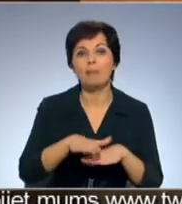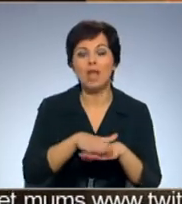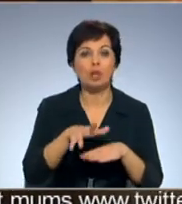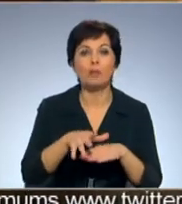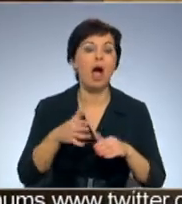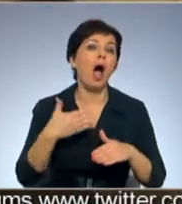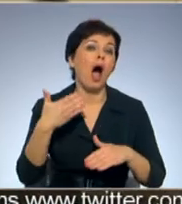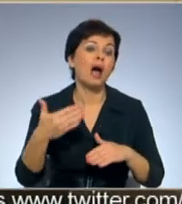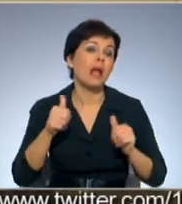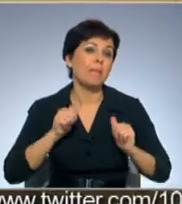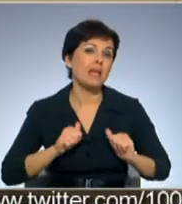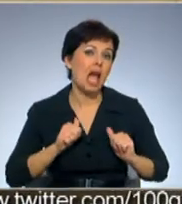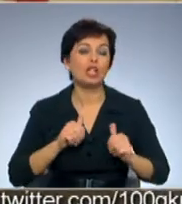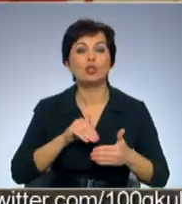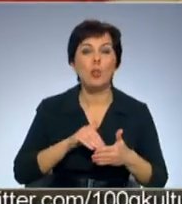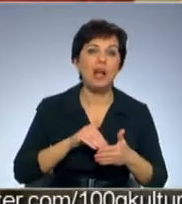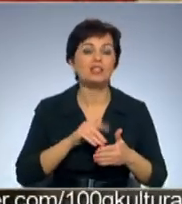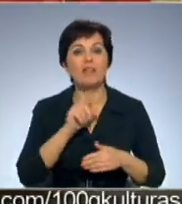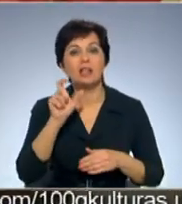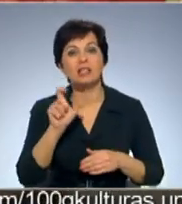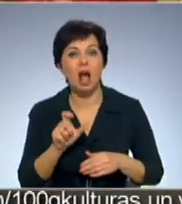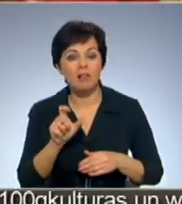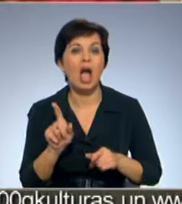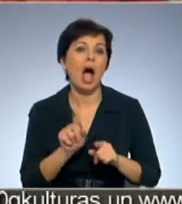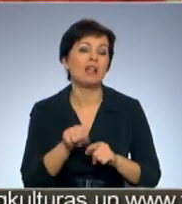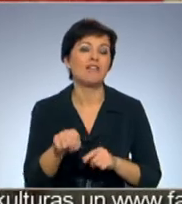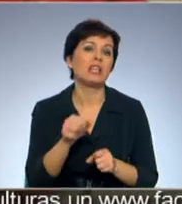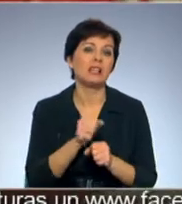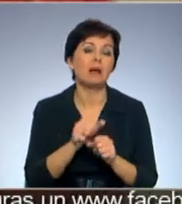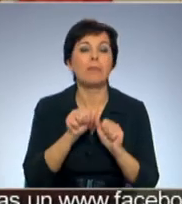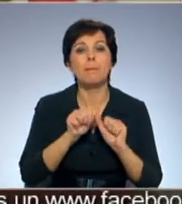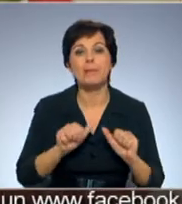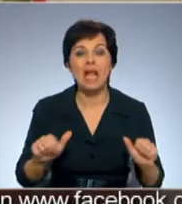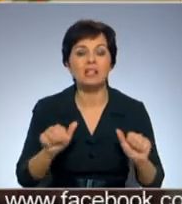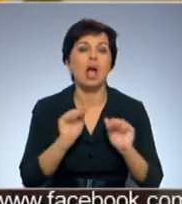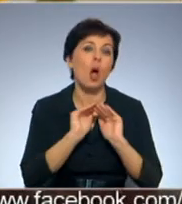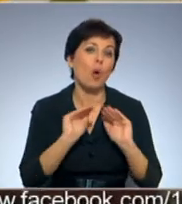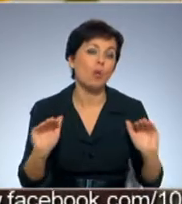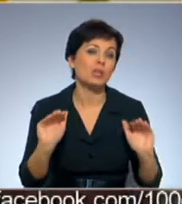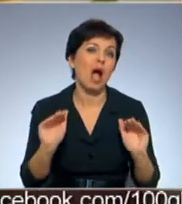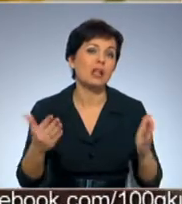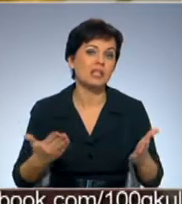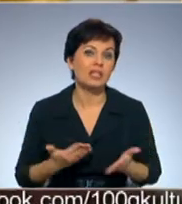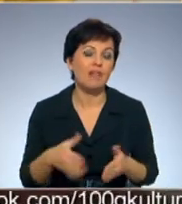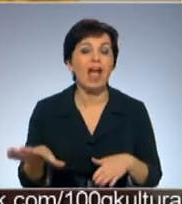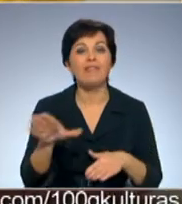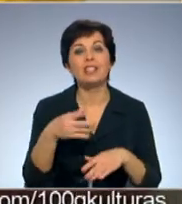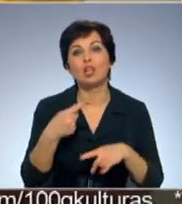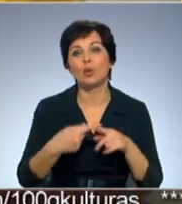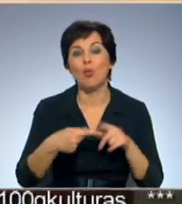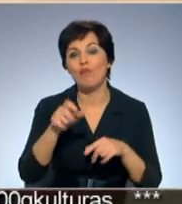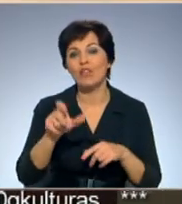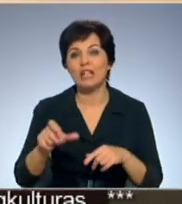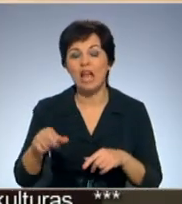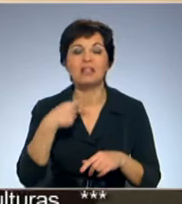mierīgs un nosvērts cilvēks Un arī viņa darba vieša mieru un harmoniju Te arī ir tā klusā dzīve Visi tuvinieki saka, ka es esmu